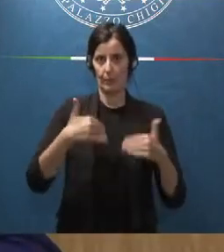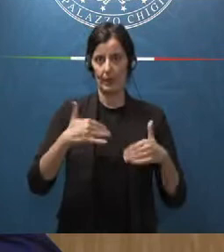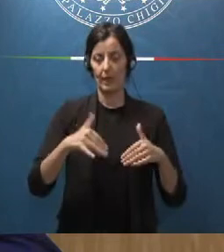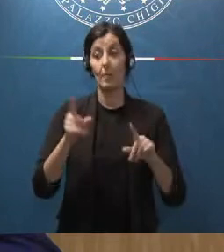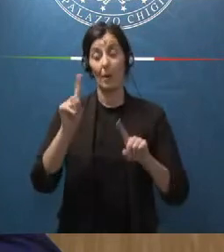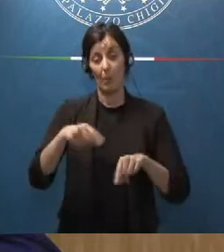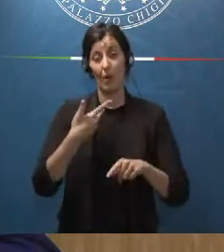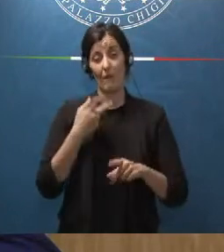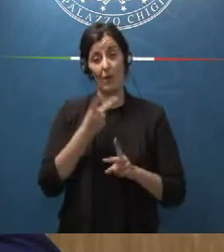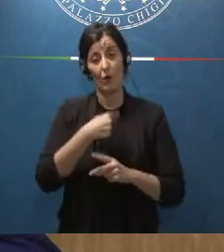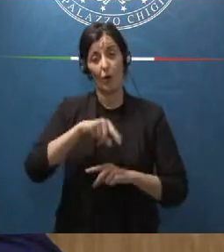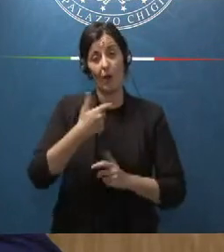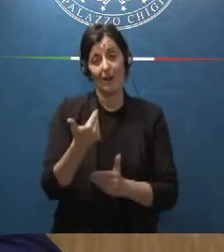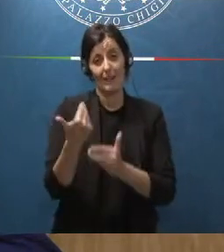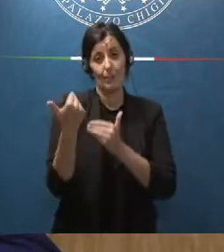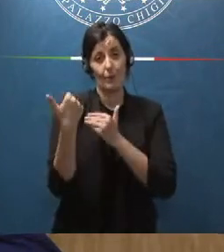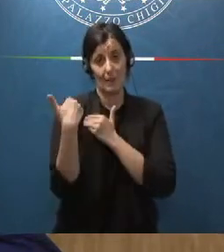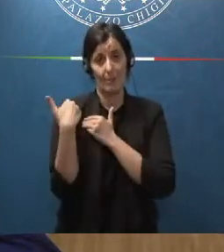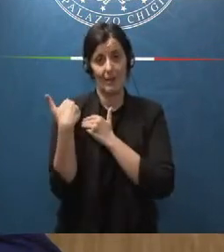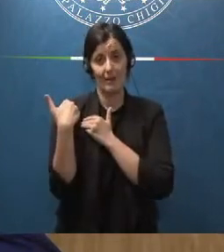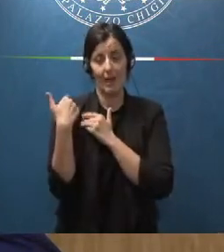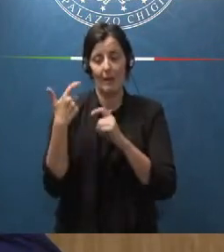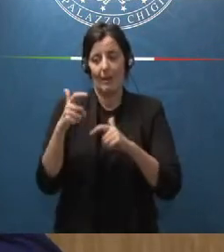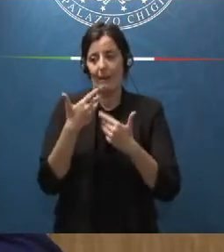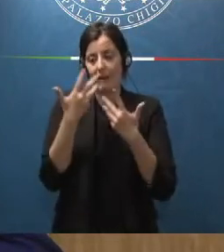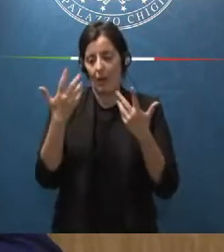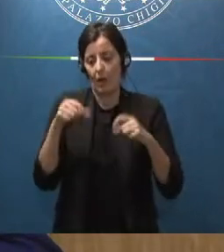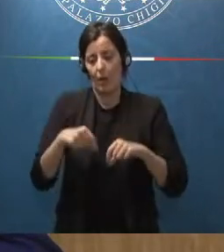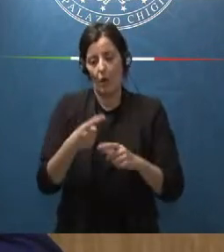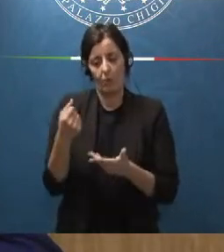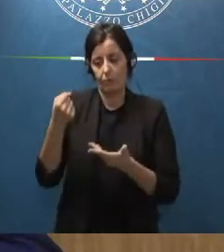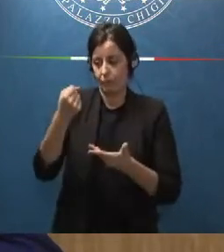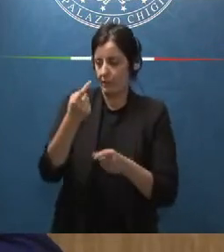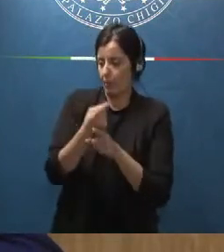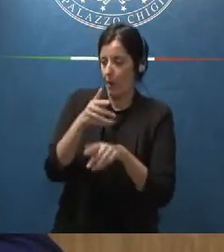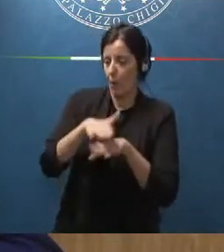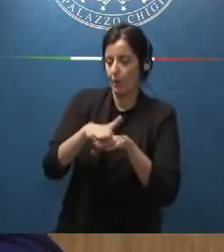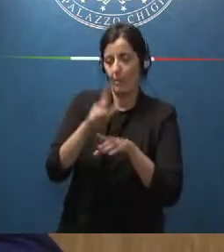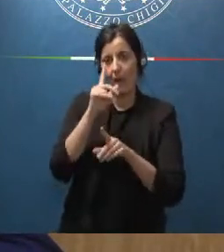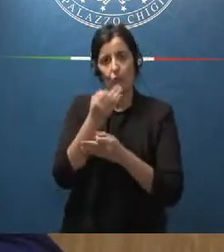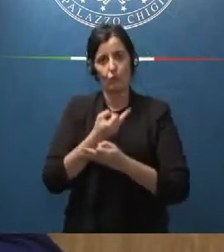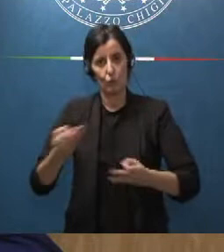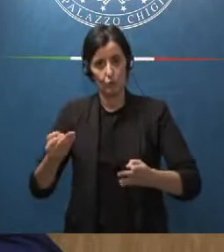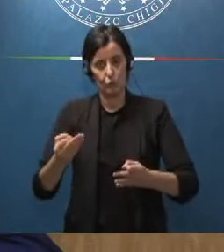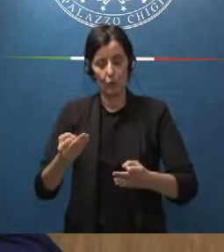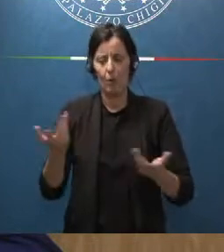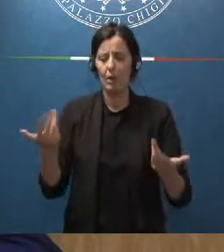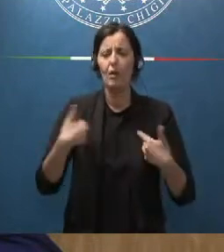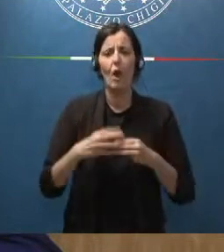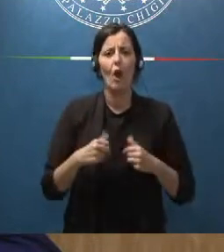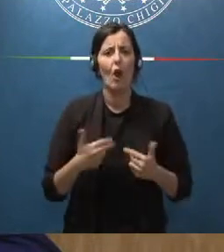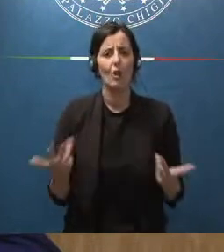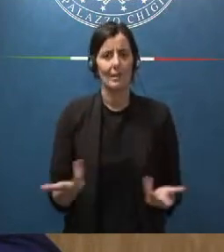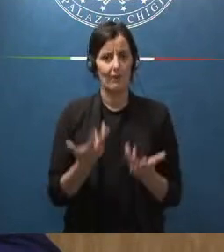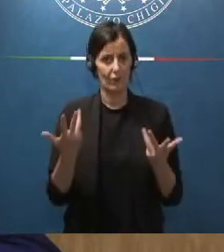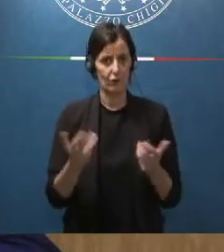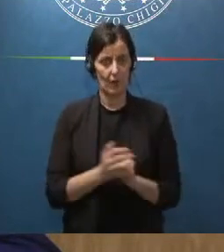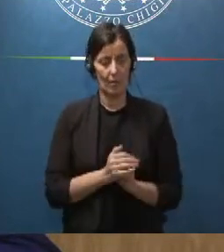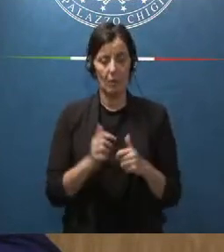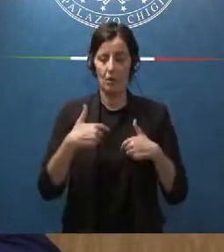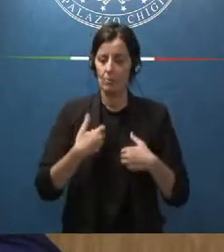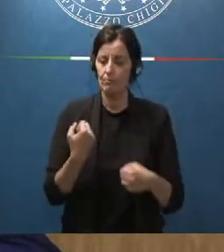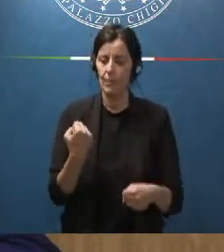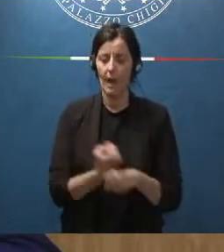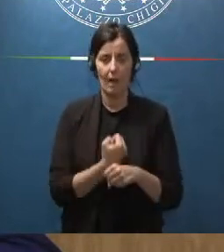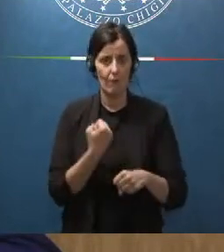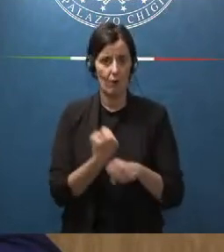responsabilità perché è chiaro che dobbiamo utilizzarle in modo corretto quindi cosa stiamo facendo stiamo lavorando sia